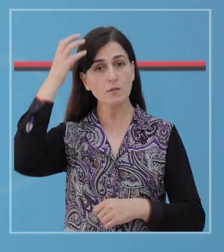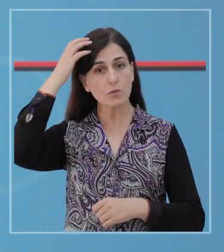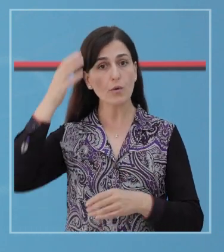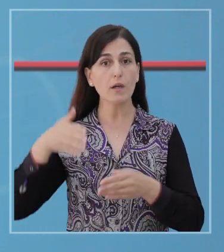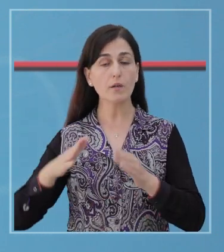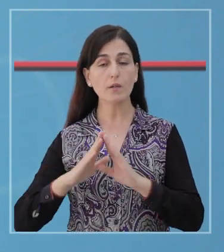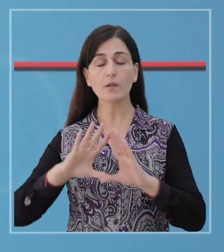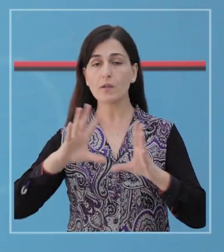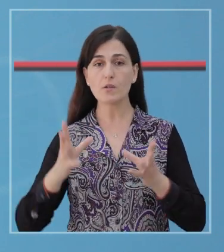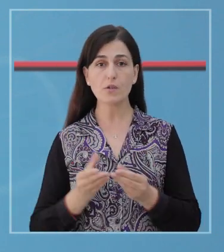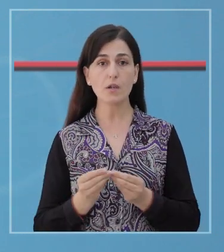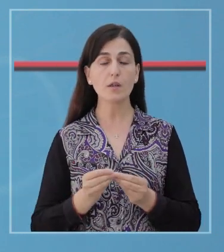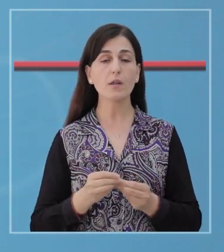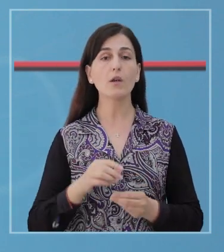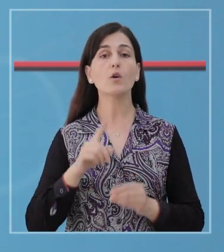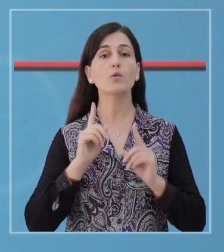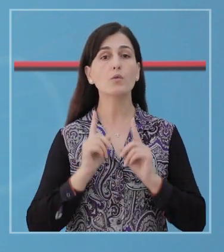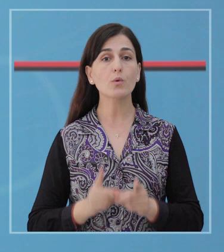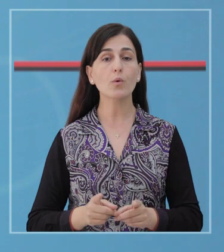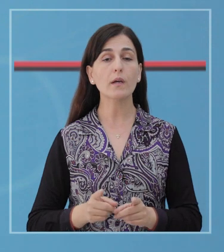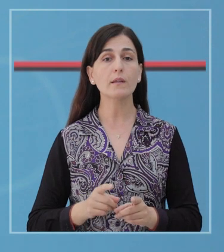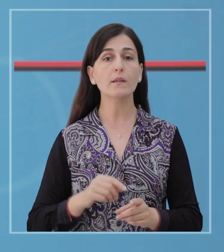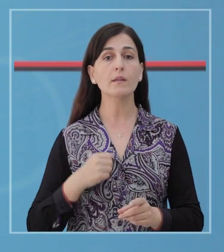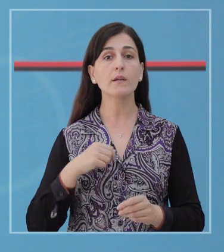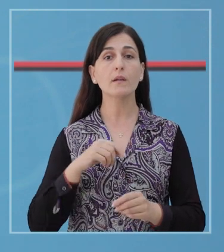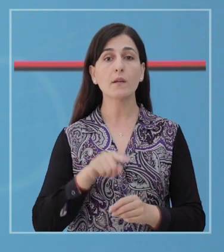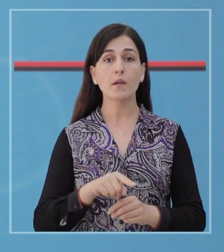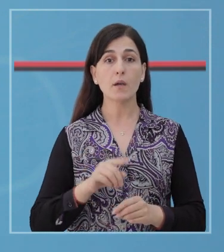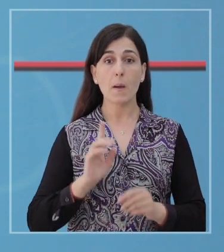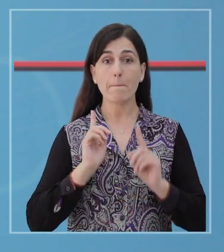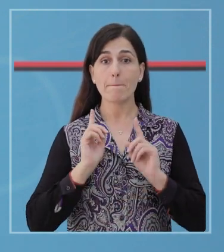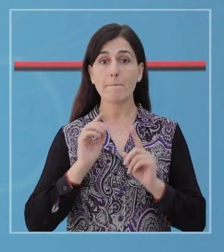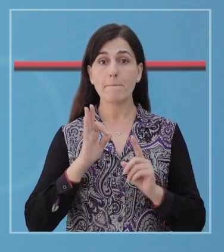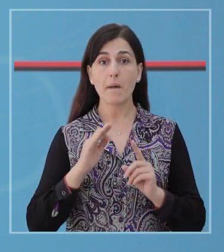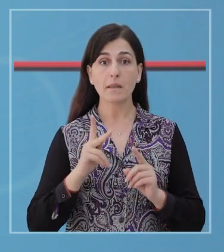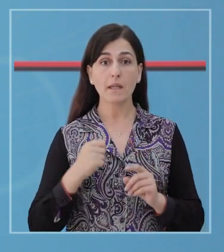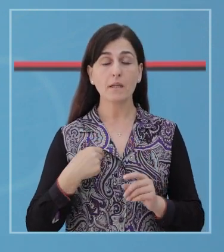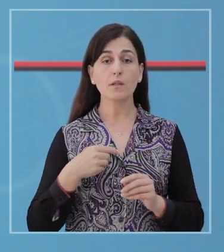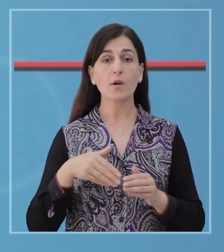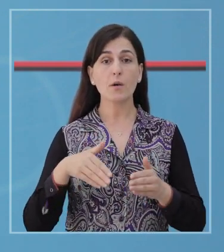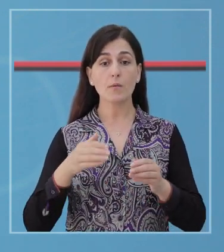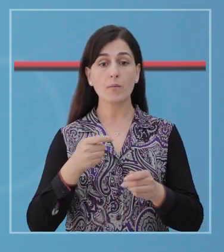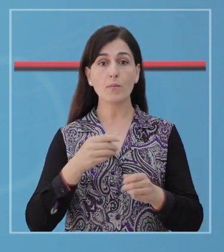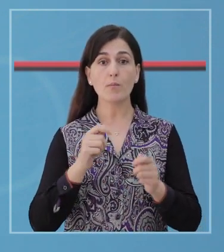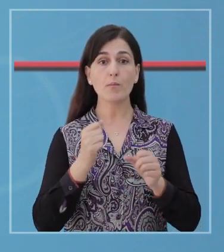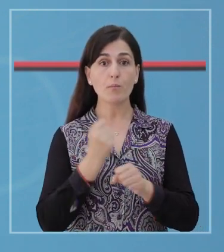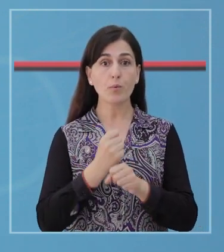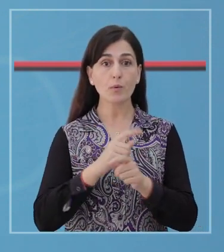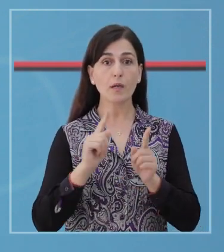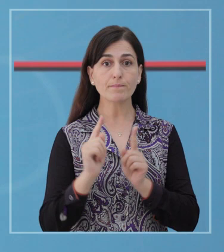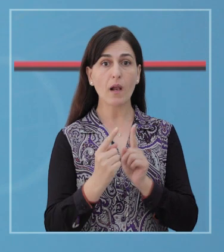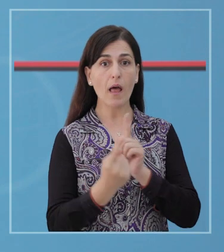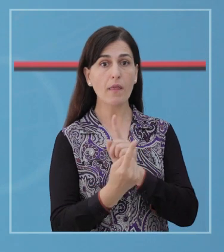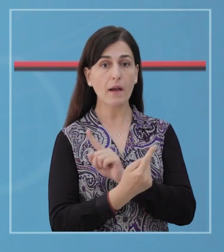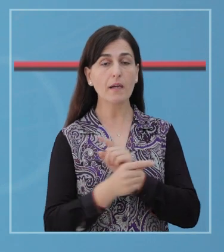institucionetve, kompanive, ku doku është e mundur puna nga shtëpia, të nëndzisin në këtë mënyrë alternative për të frenuar për